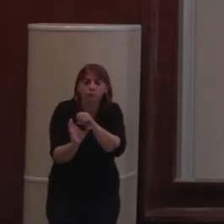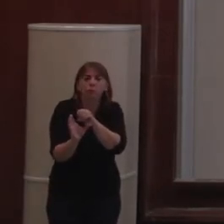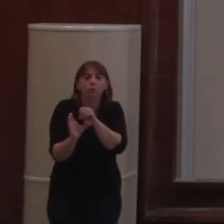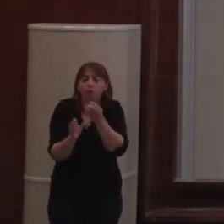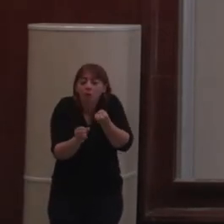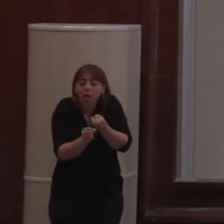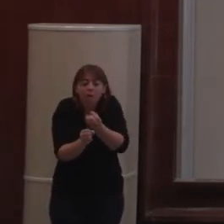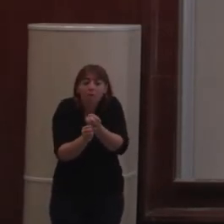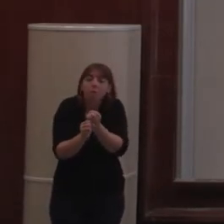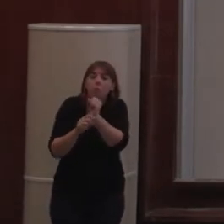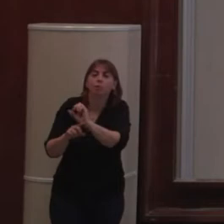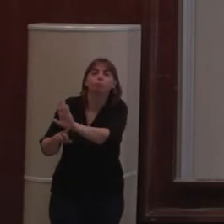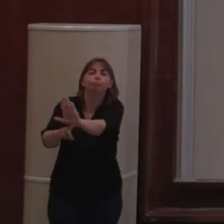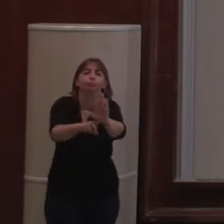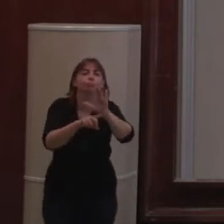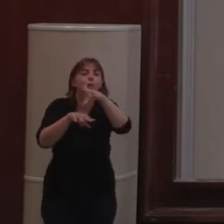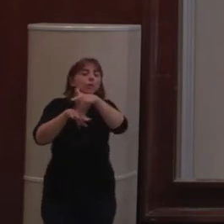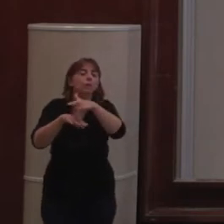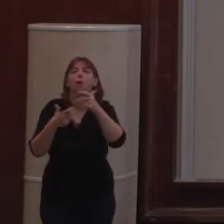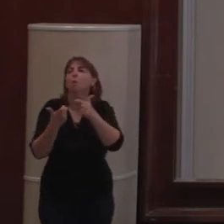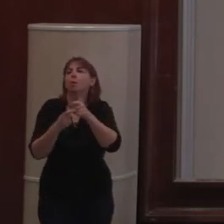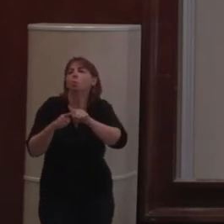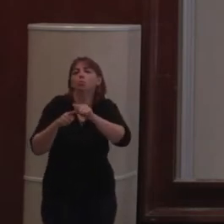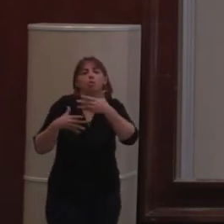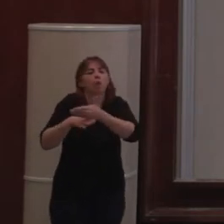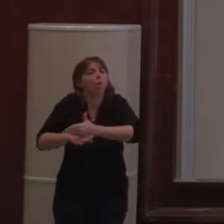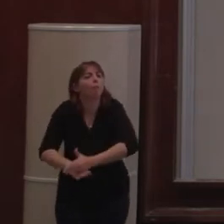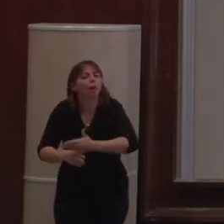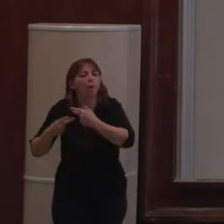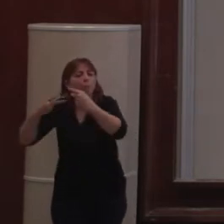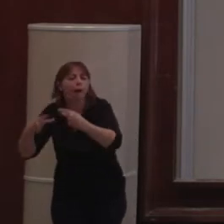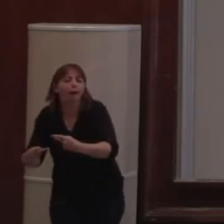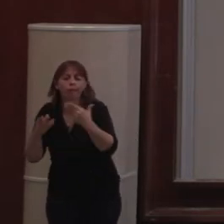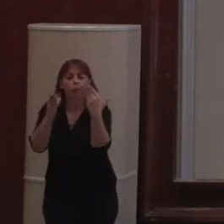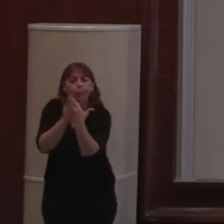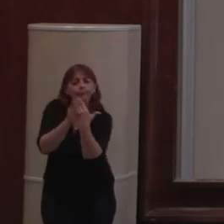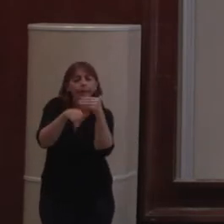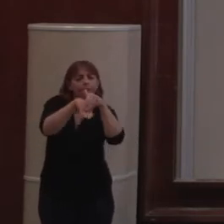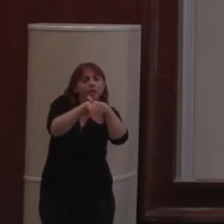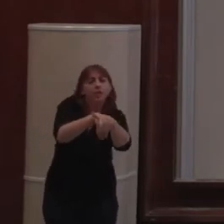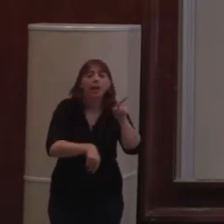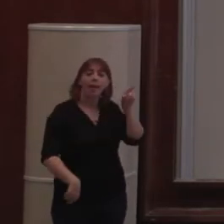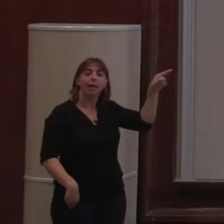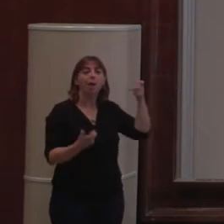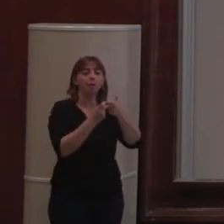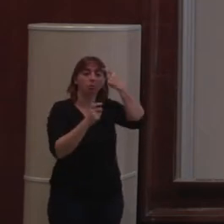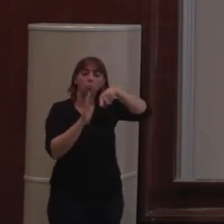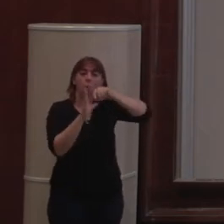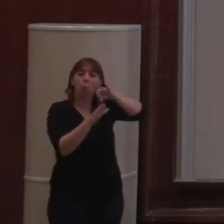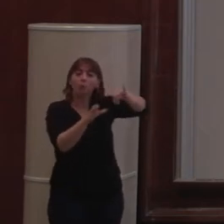déjà un certain nombre qui est fait par défaut, qui sont, je ne pas, pages, dossiers, fichiers. Et là, on va créer un type de contenu pour gérer une recette.